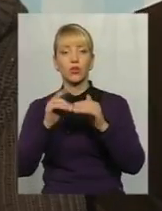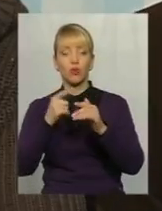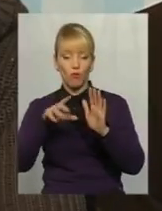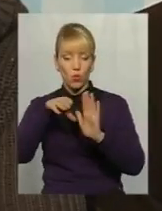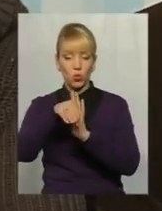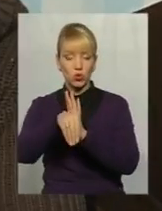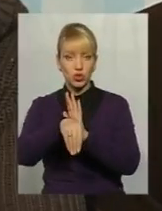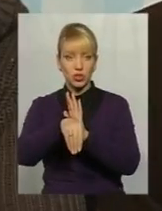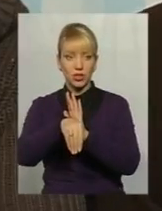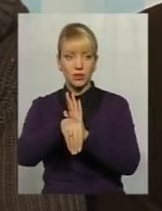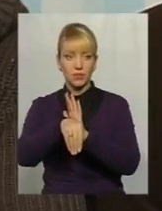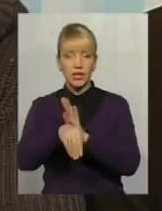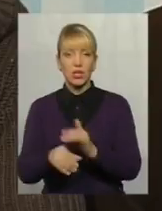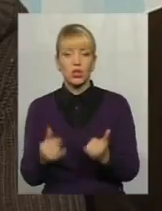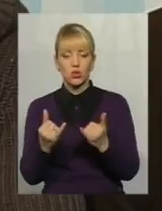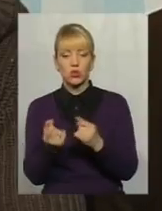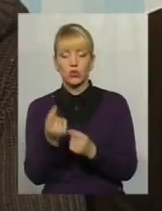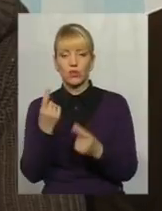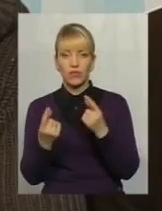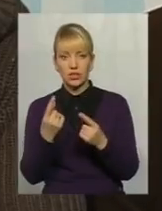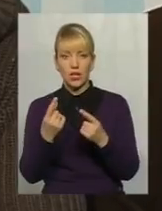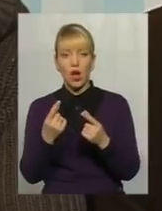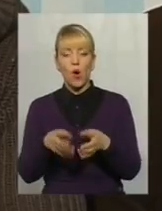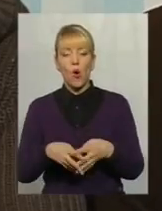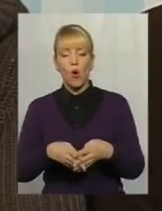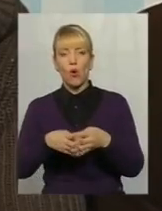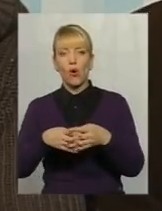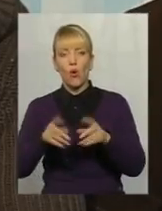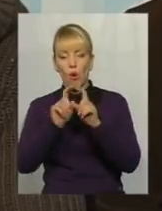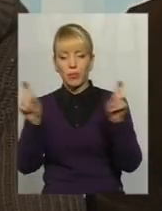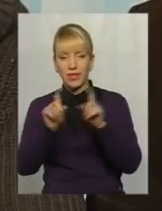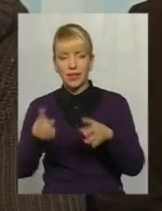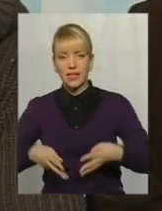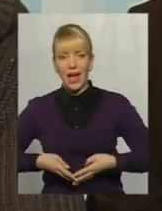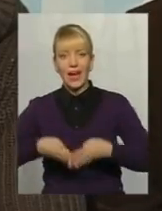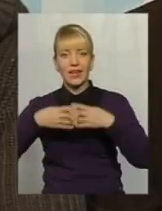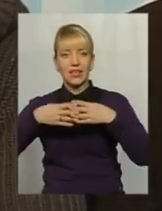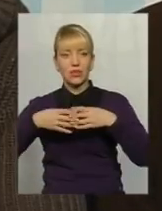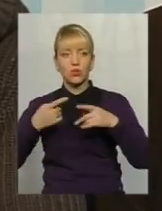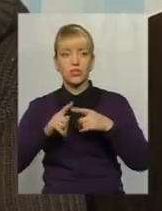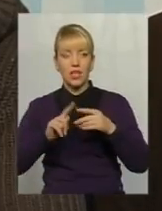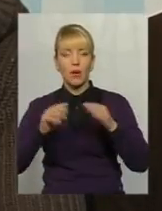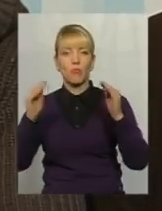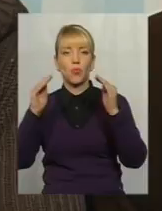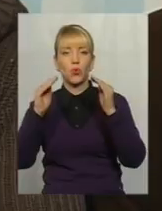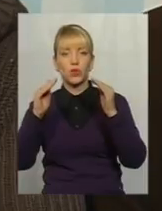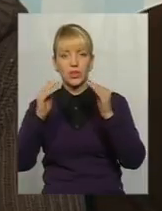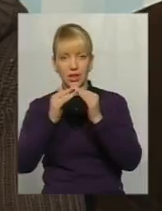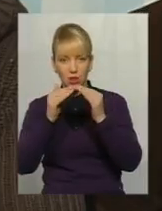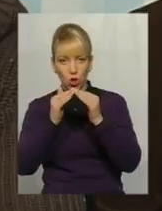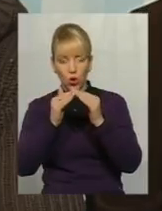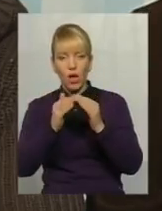в щойно виявлені об'єкти архітектури, станом на сьогодні, будинок музею Островського саме.